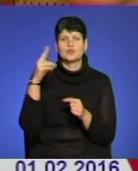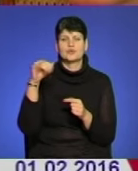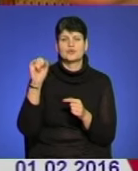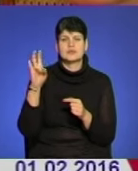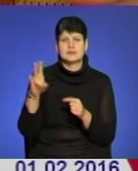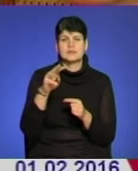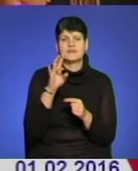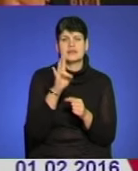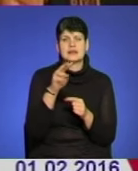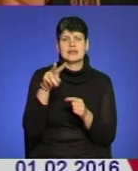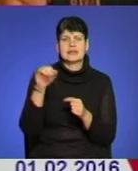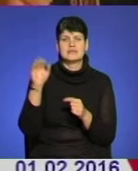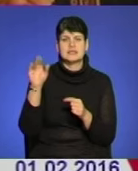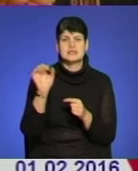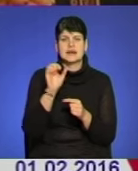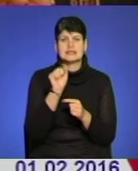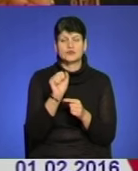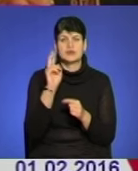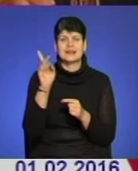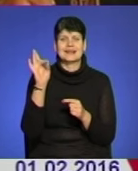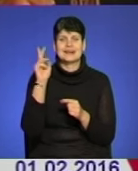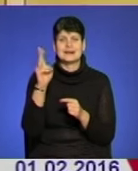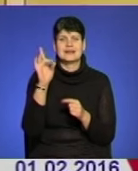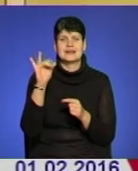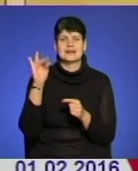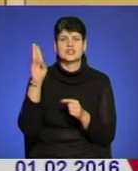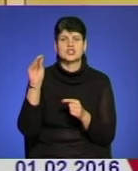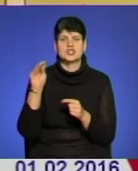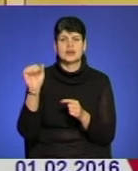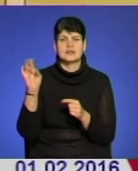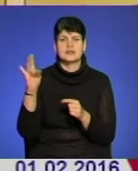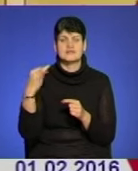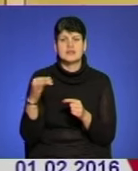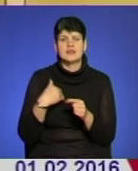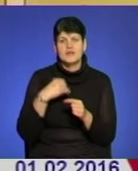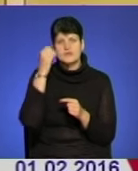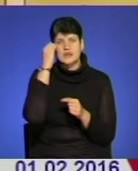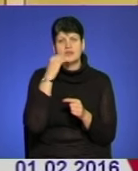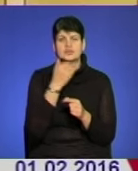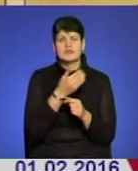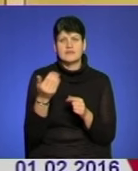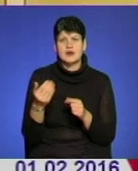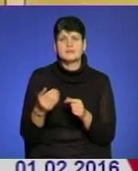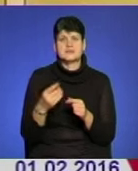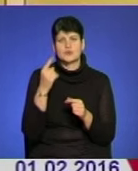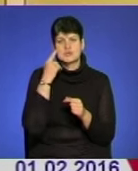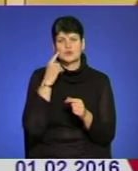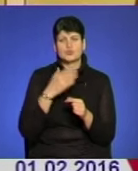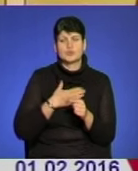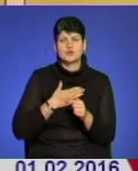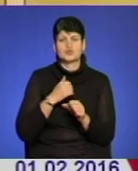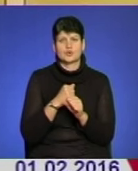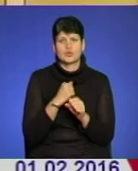Наталія Левонець, Анатолій Крижанівський та інші. Я безмежно вдячна вам за таку оцінку нашої роботи, тому що,